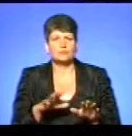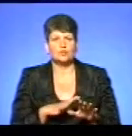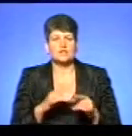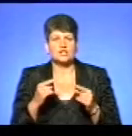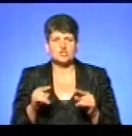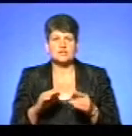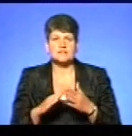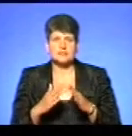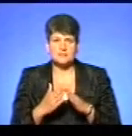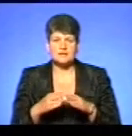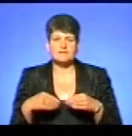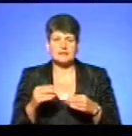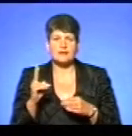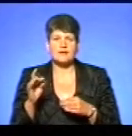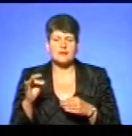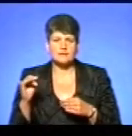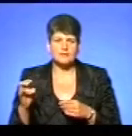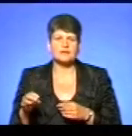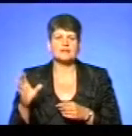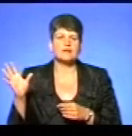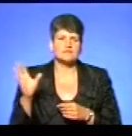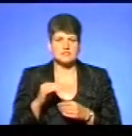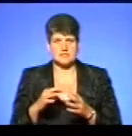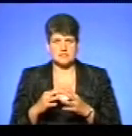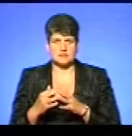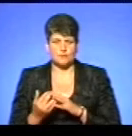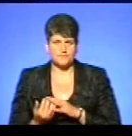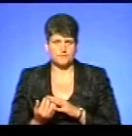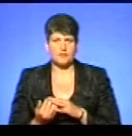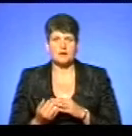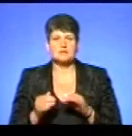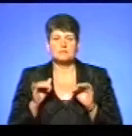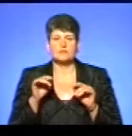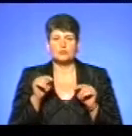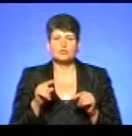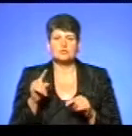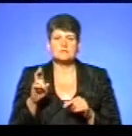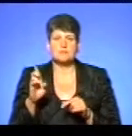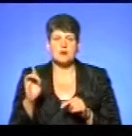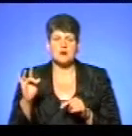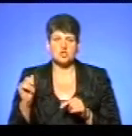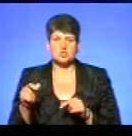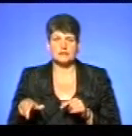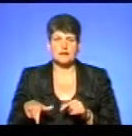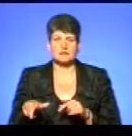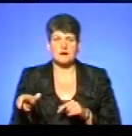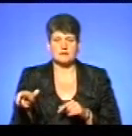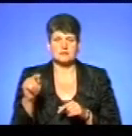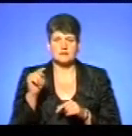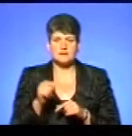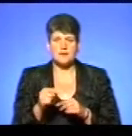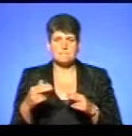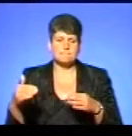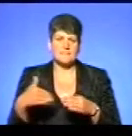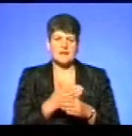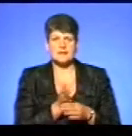ситуація інакше. Ми накладали карантин на весь населений пункт. От справа в тому, що Збораж фактично на трасі. От, розумієте, там пересікає